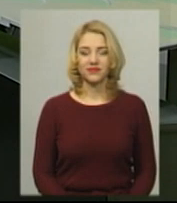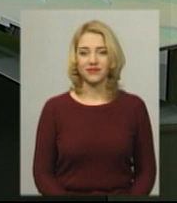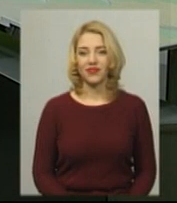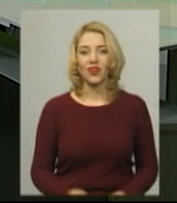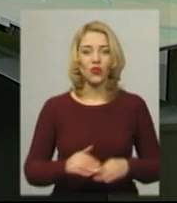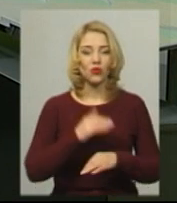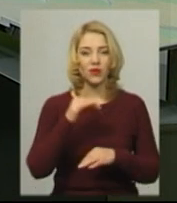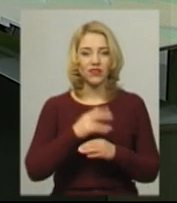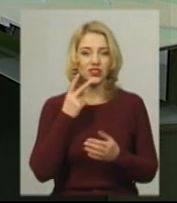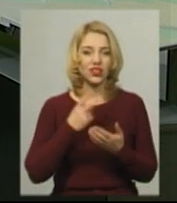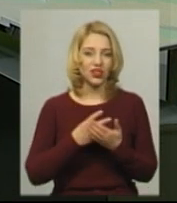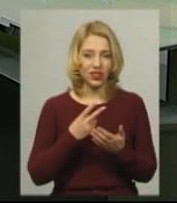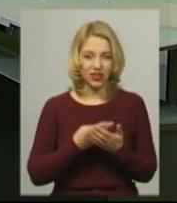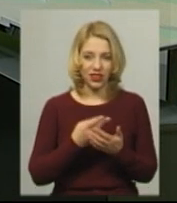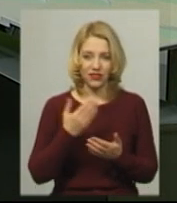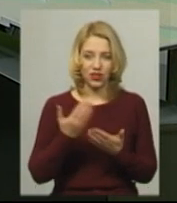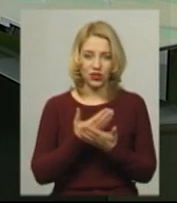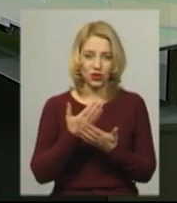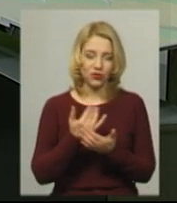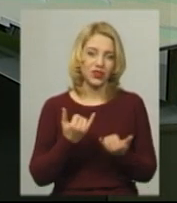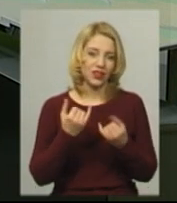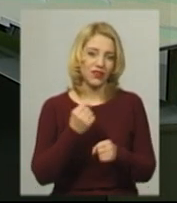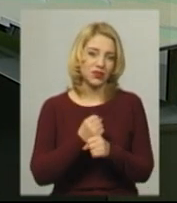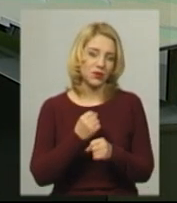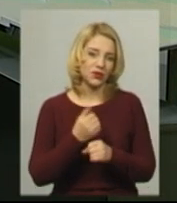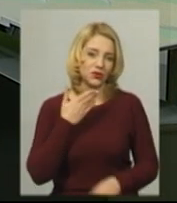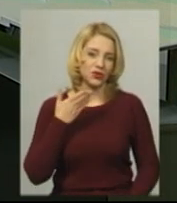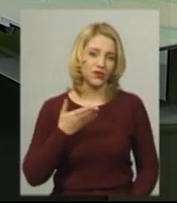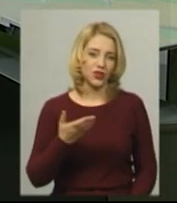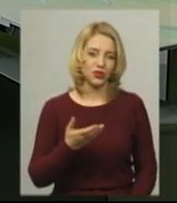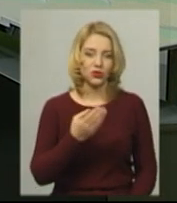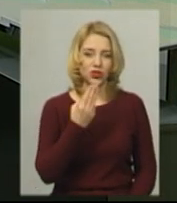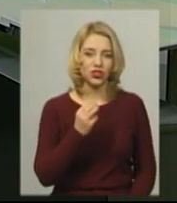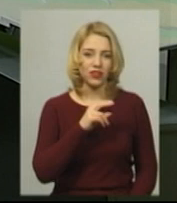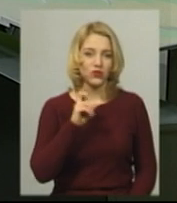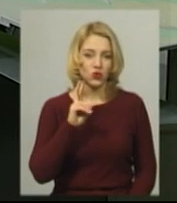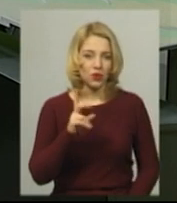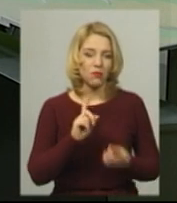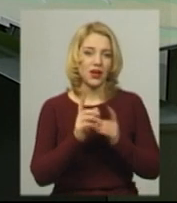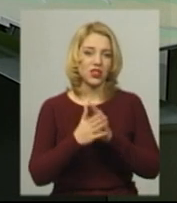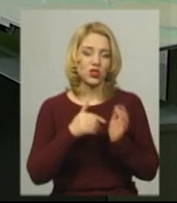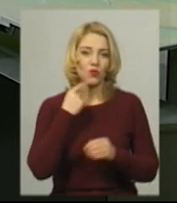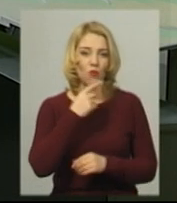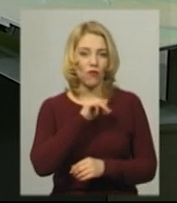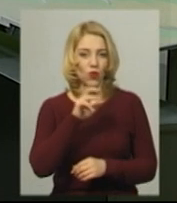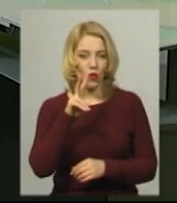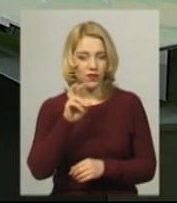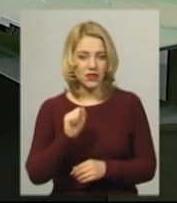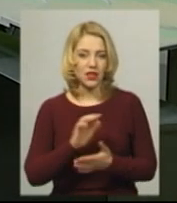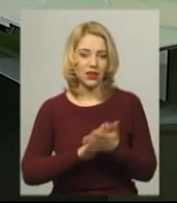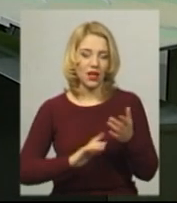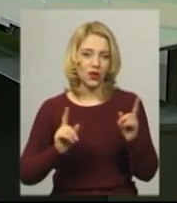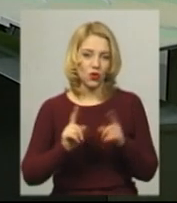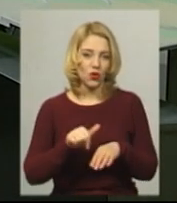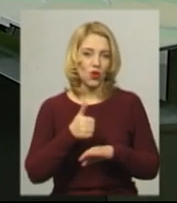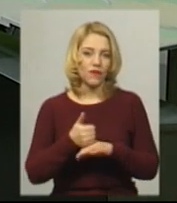Доброго вечора, в ефірі Суспільного мовника новини. У студії для вас працюють ведуча Катерина Шевчук, на жасту умову перекладає Оксана Фіновська. Далі